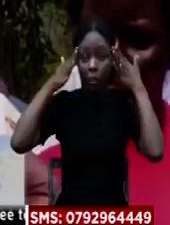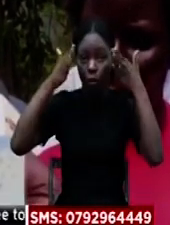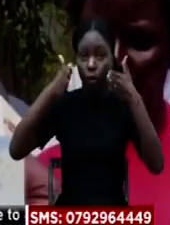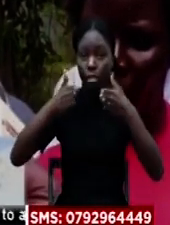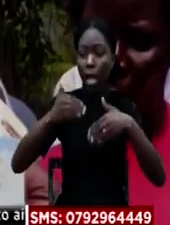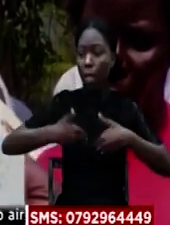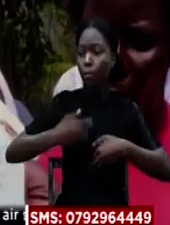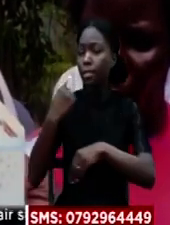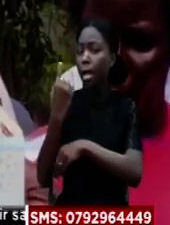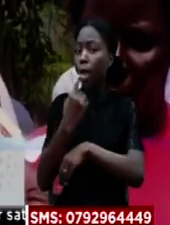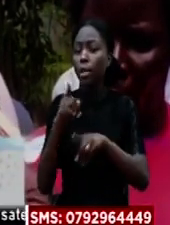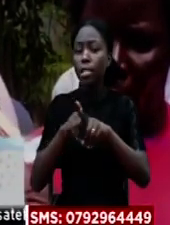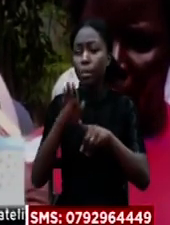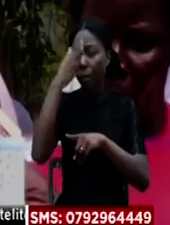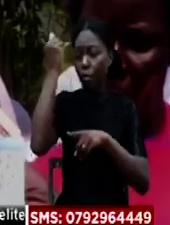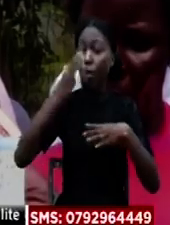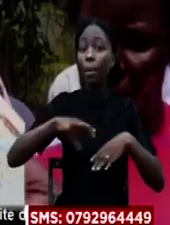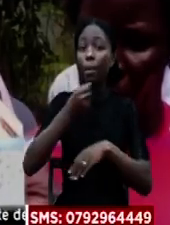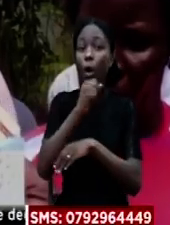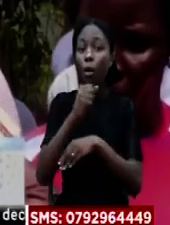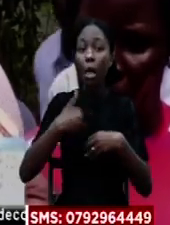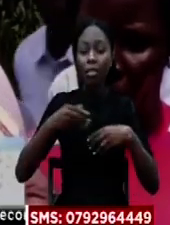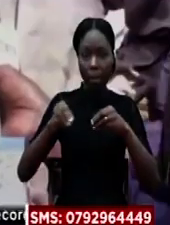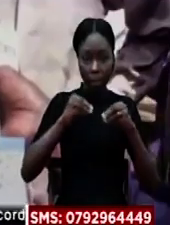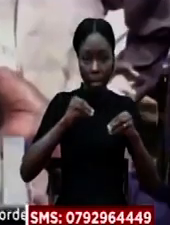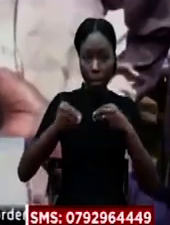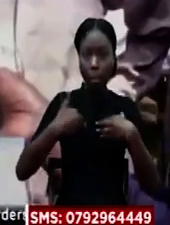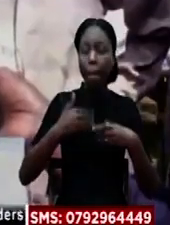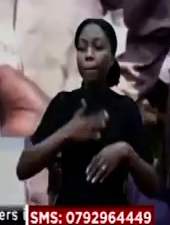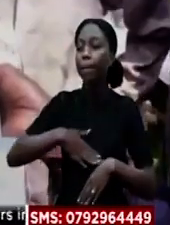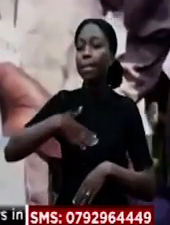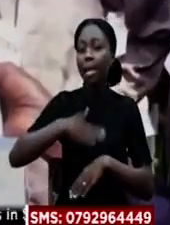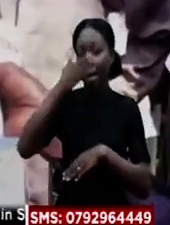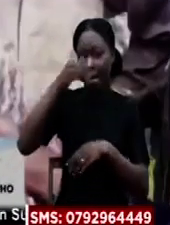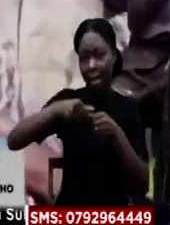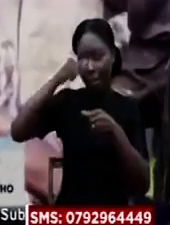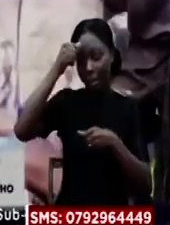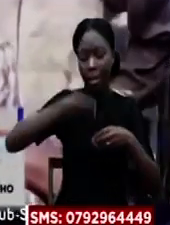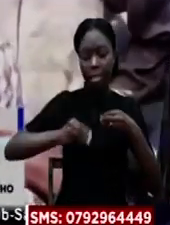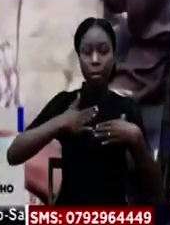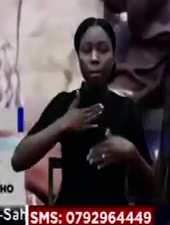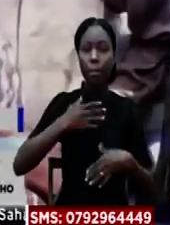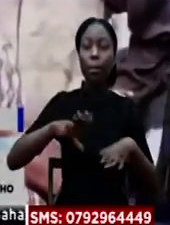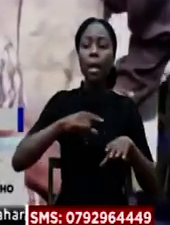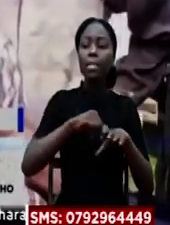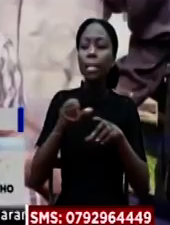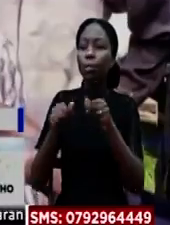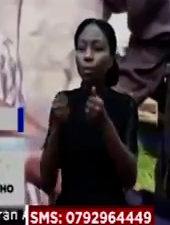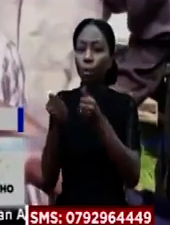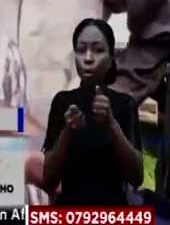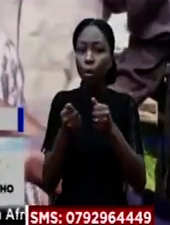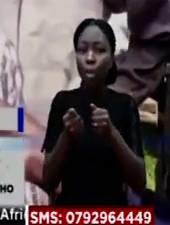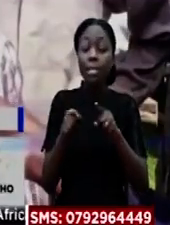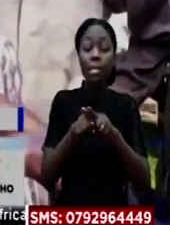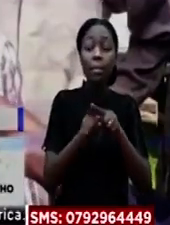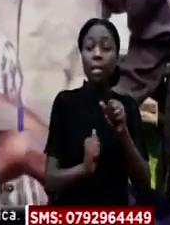my youth peke yake Tunasau kuna wakongwe Hata wale maavu Watukumbuke sisi kama wale maavu kwa sababu Wakizunguka mkizunguka na magari mutatupa BD